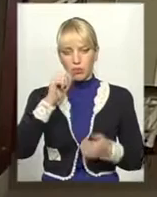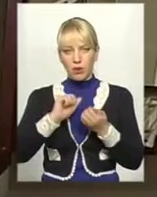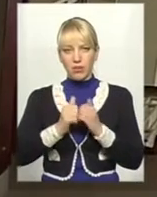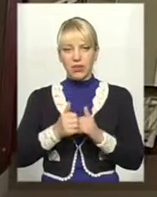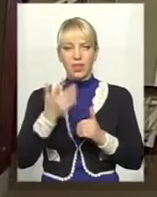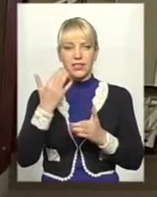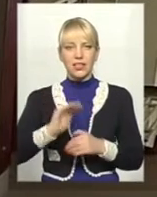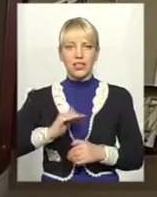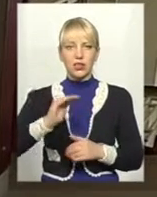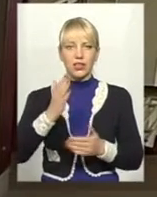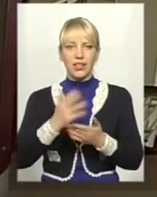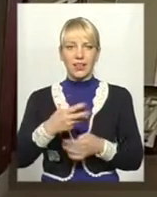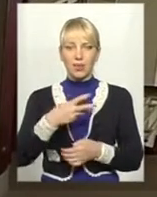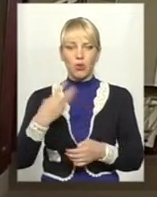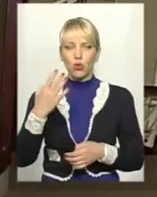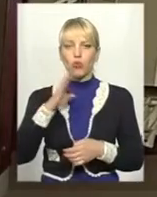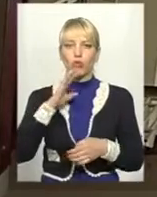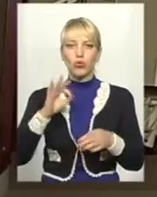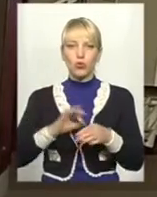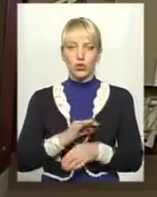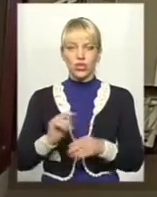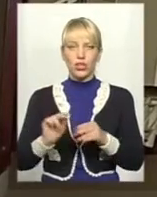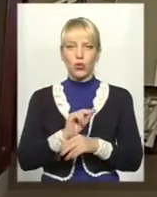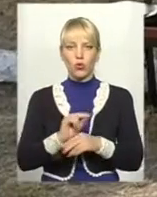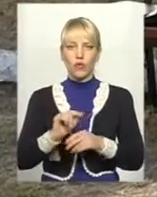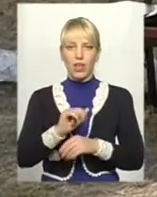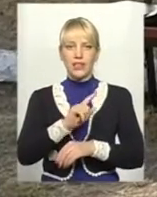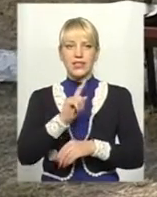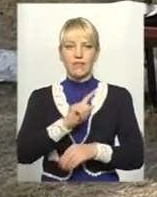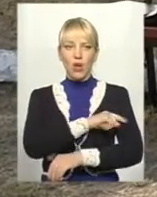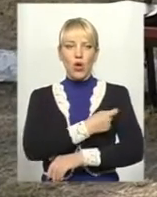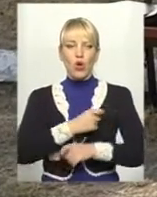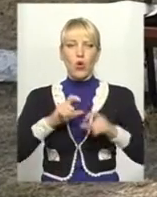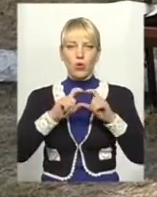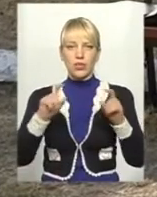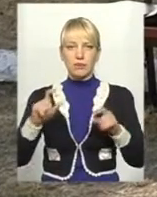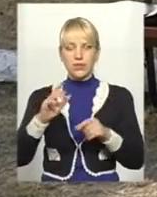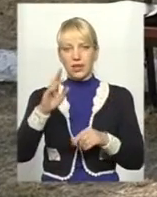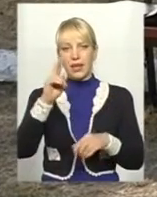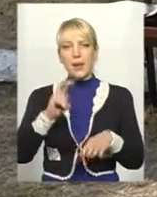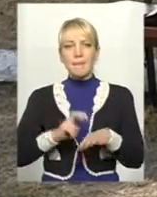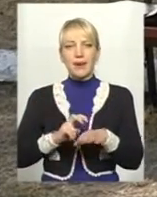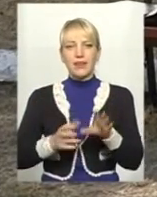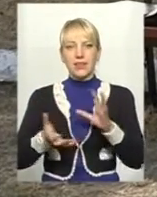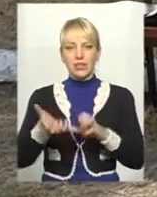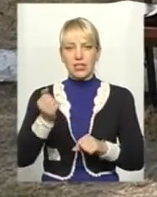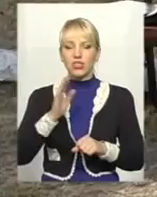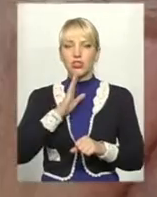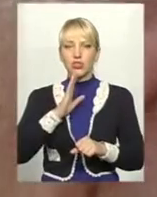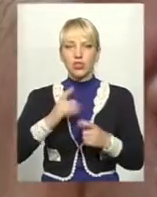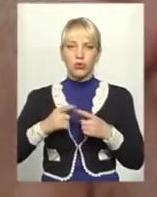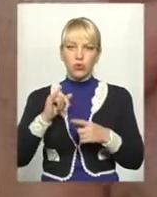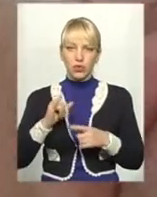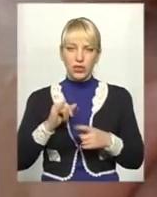мають ці три поверхи. Його дружина лікувалася у госпіталі. Медики витягли жінку з того світу. Щодня Павло Омелянович з